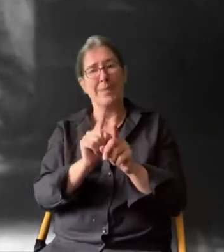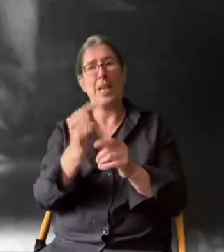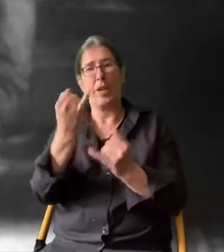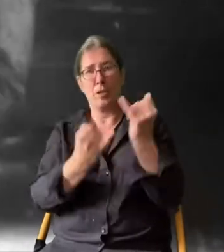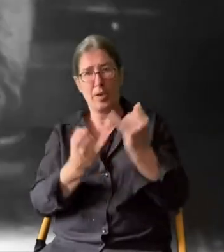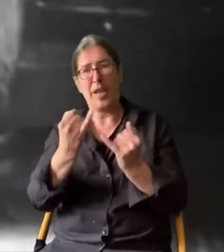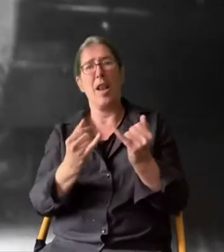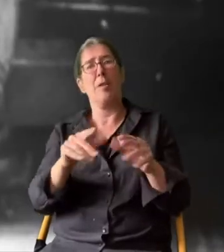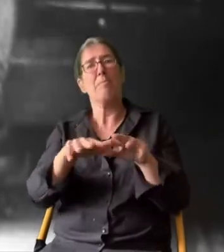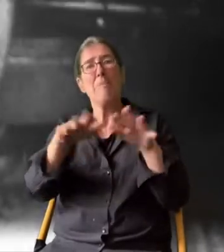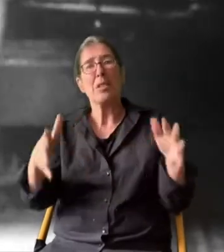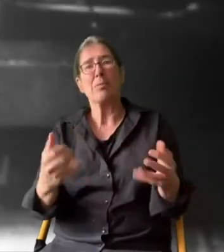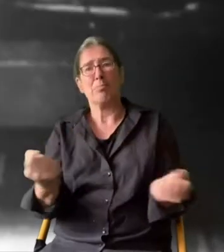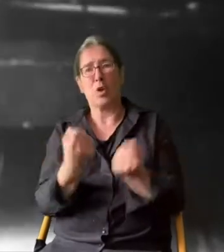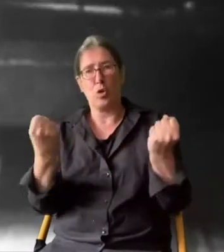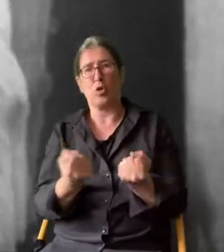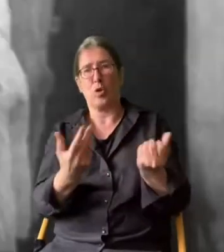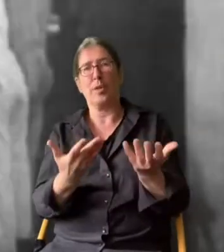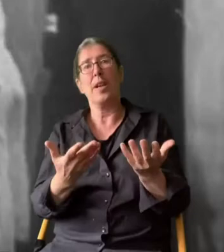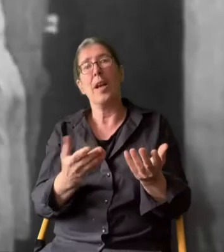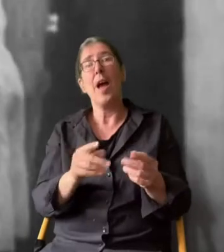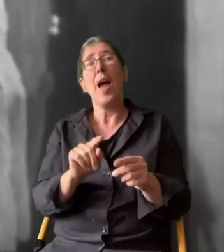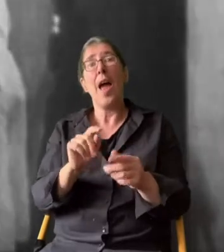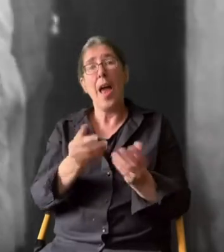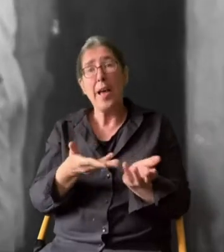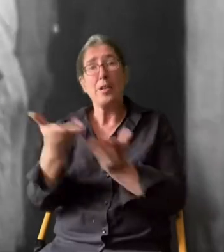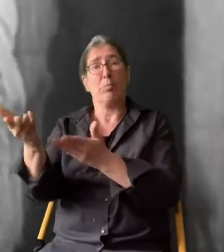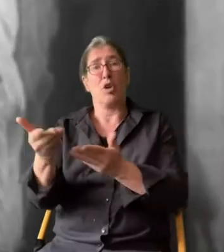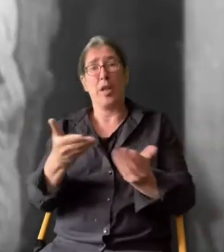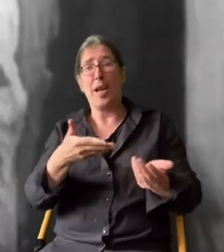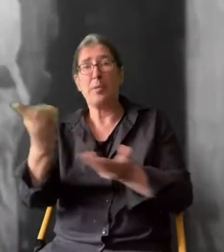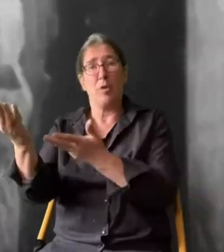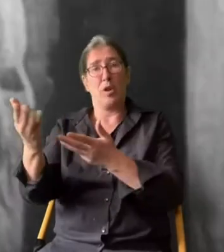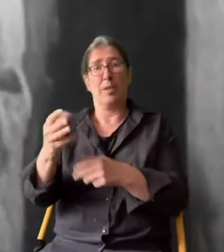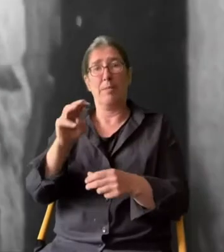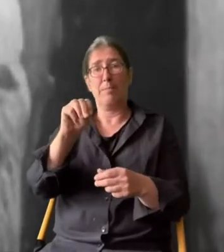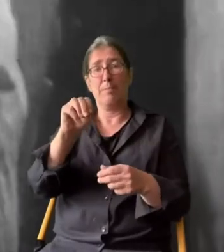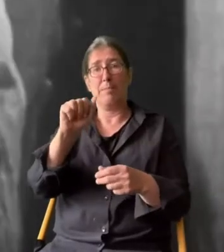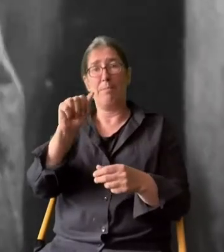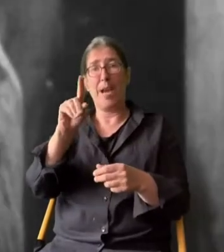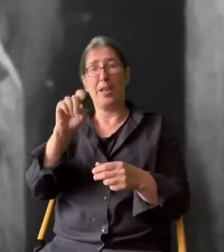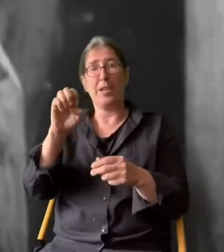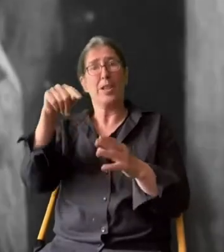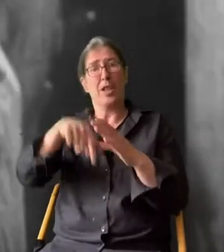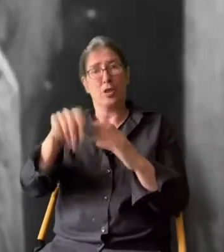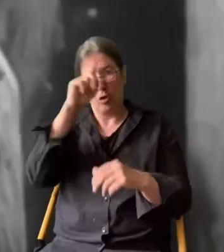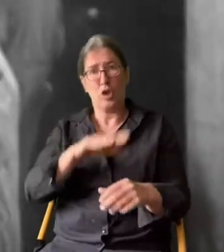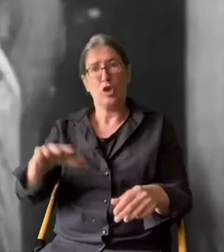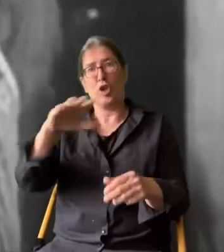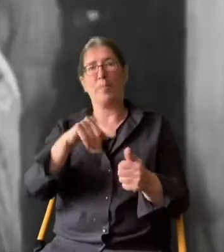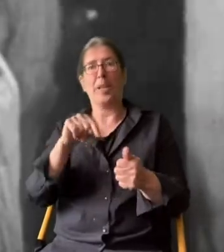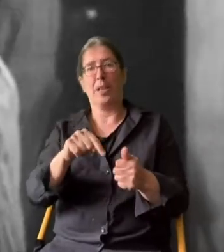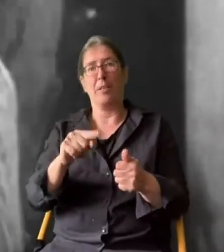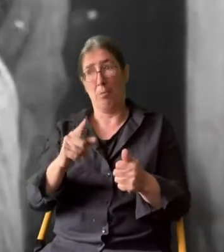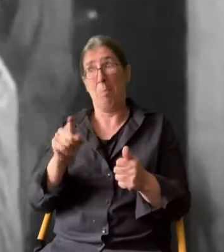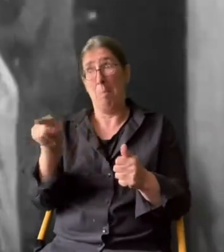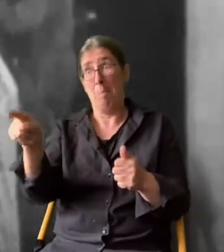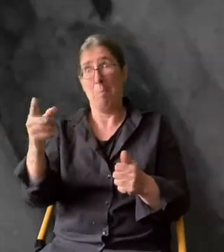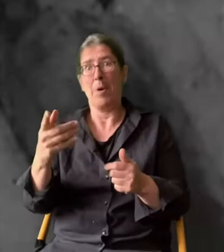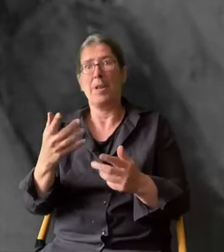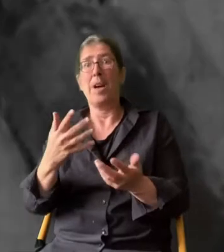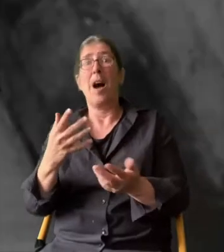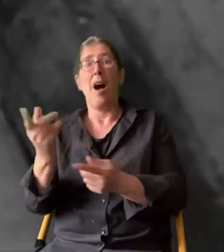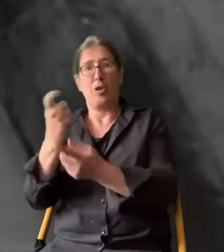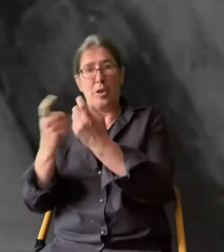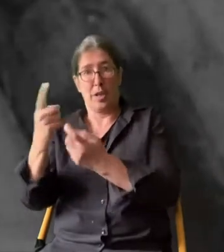Rationalisierte Arbeitsabläufe und industrielle Massenproduktion. Der Export steigt. Made in Germany hat einen guten Klang in der Welt.